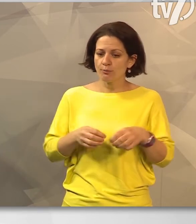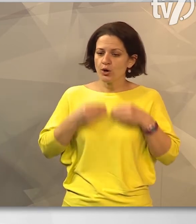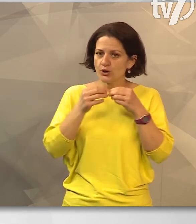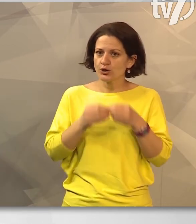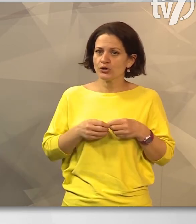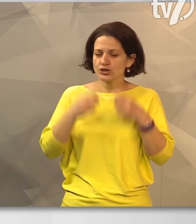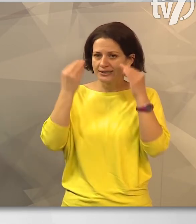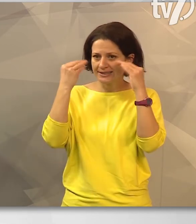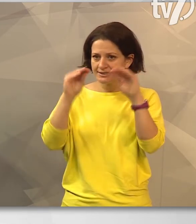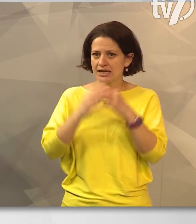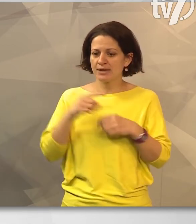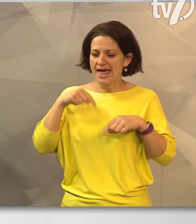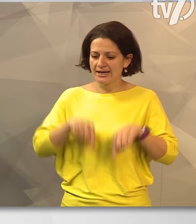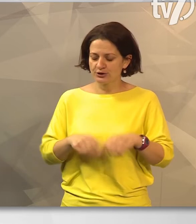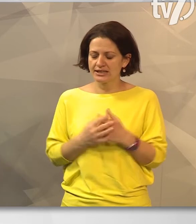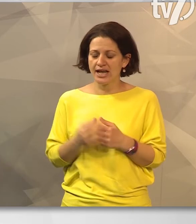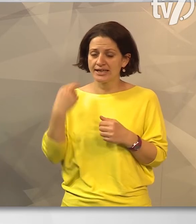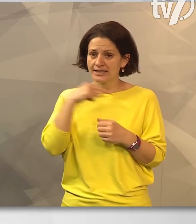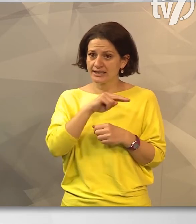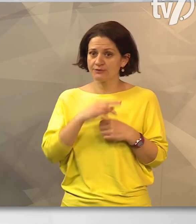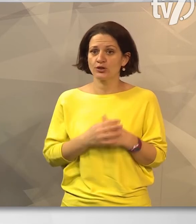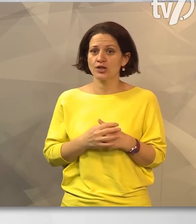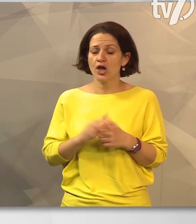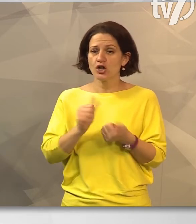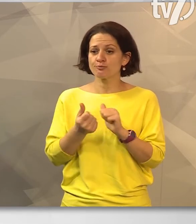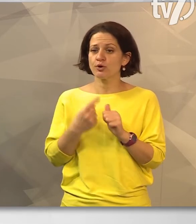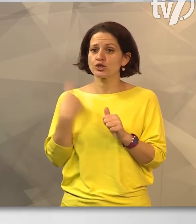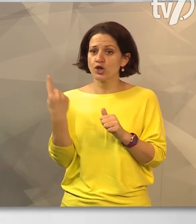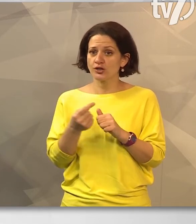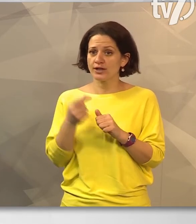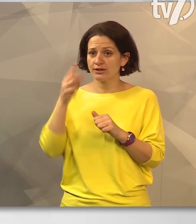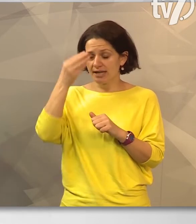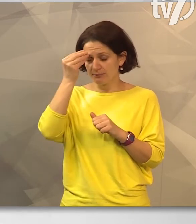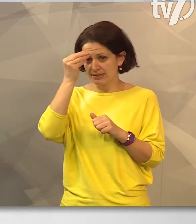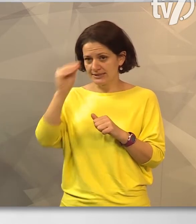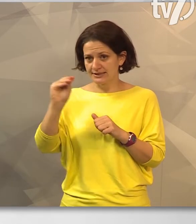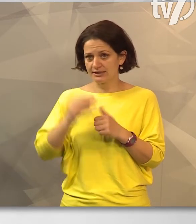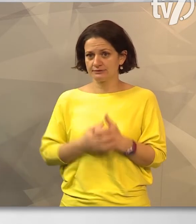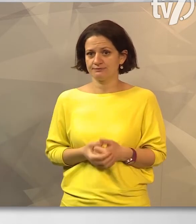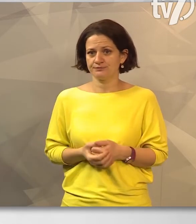örökös tiszteletbeni elnökére hétfőn a városi sportcsarnok előtt emlékeztek.